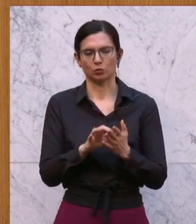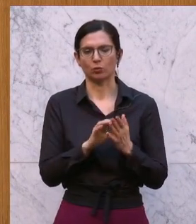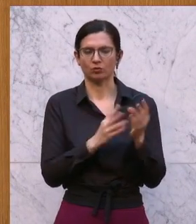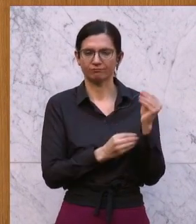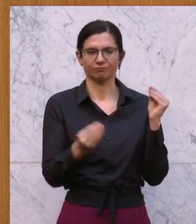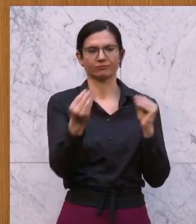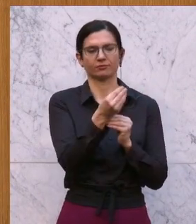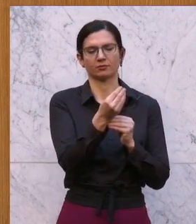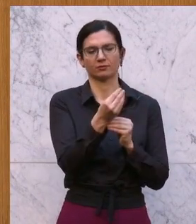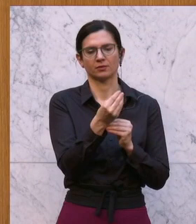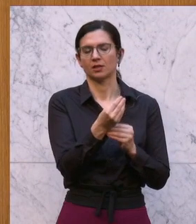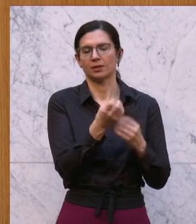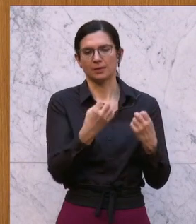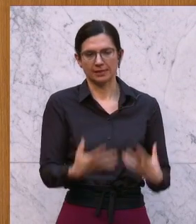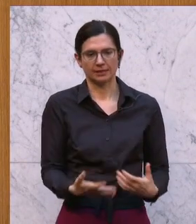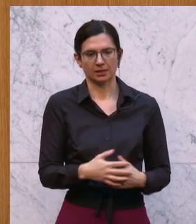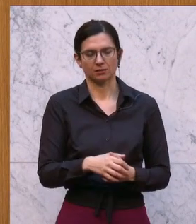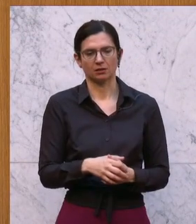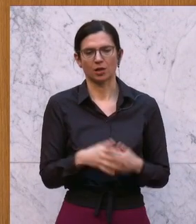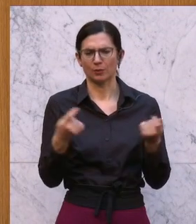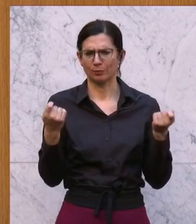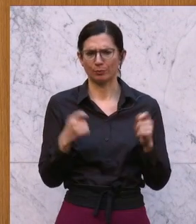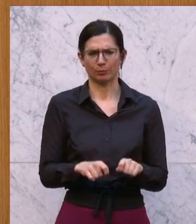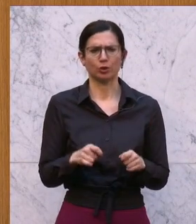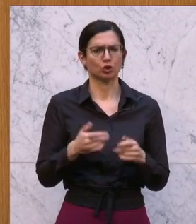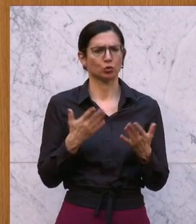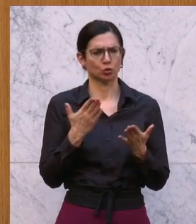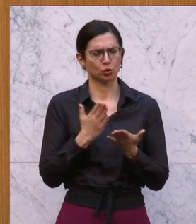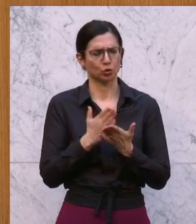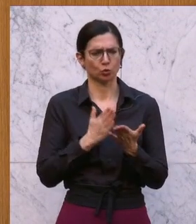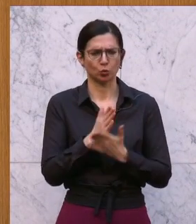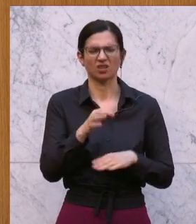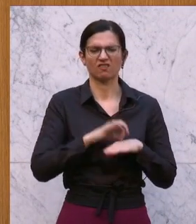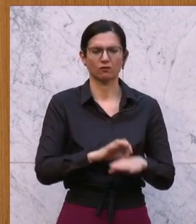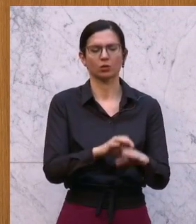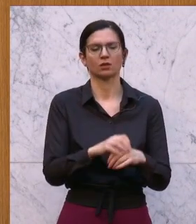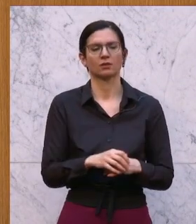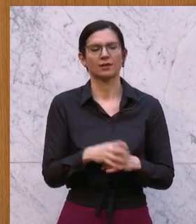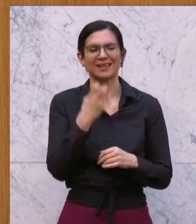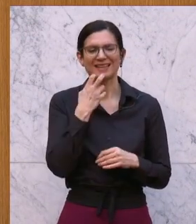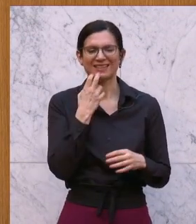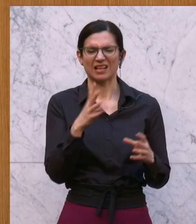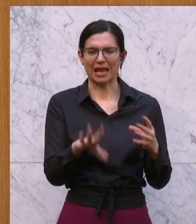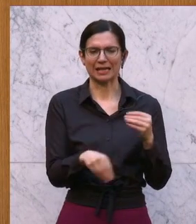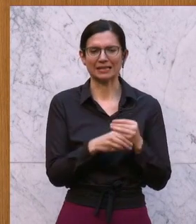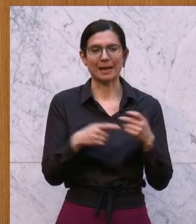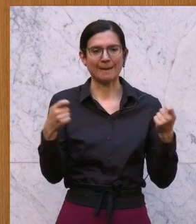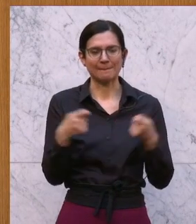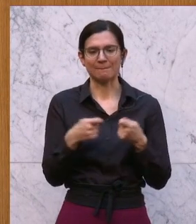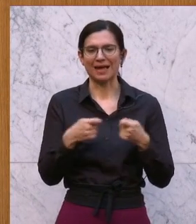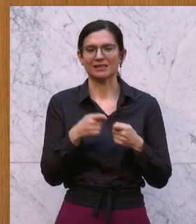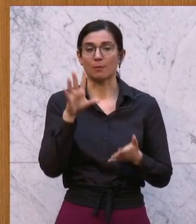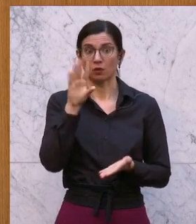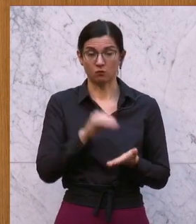stattgefunden hat, ein Beschluss, der mehrheitlich durchgeführt ist, wo ich schon noch anmerken möchte, diese Maßnahme dieses